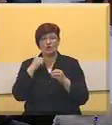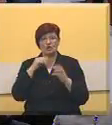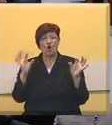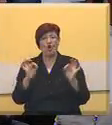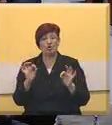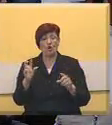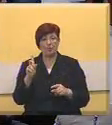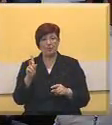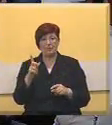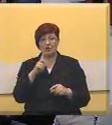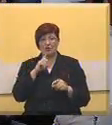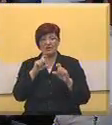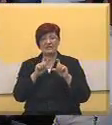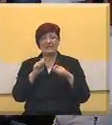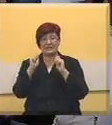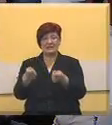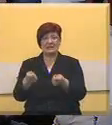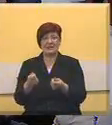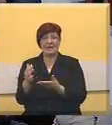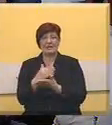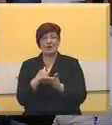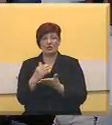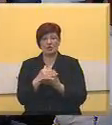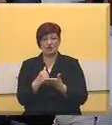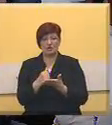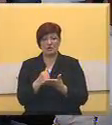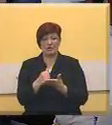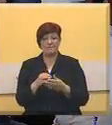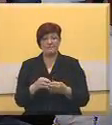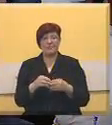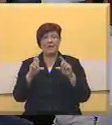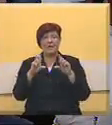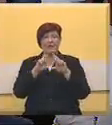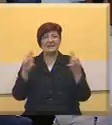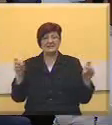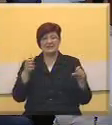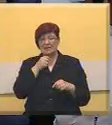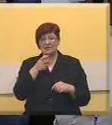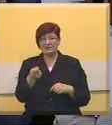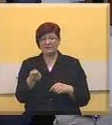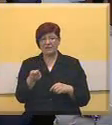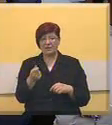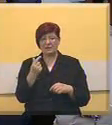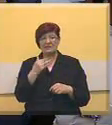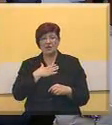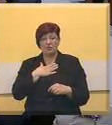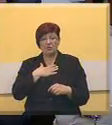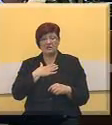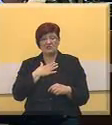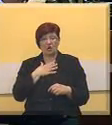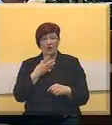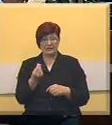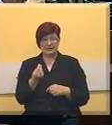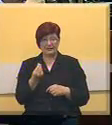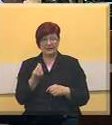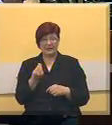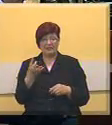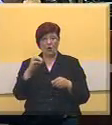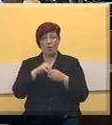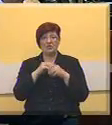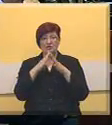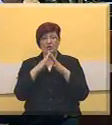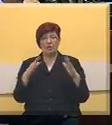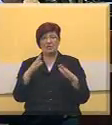koje se institutu daje nekorišćenje. Institut će se finansirati iz sobstvenih sredstava učestvujući na